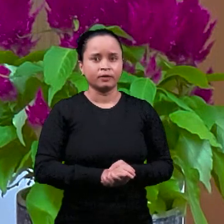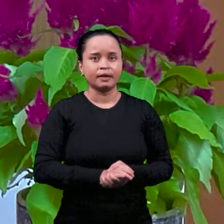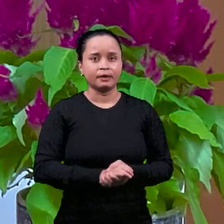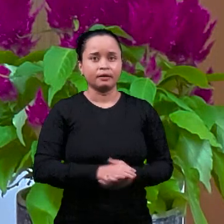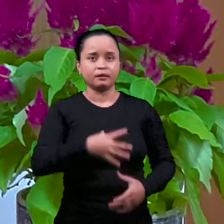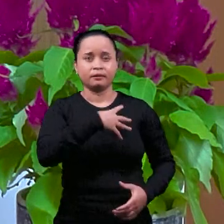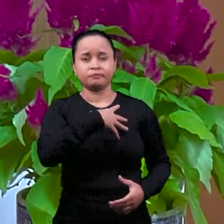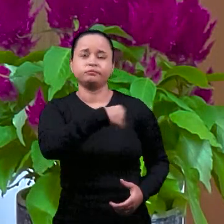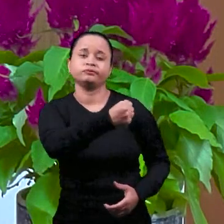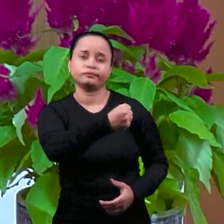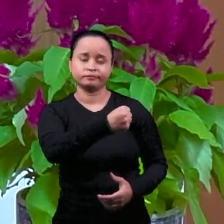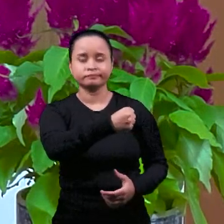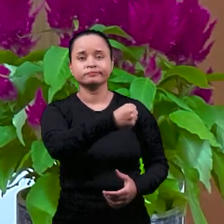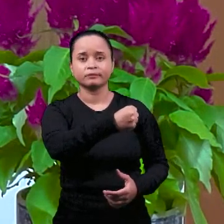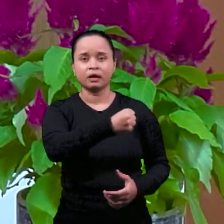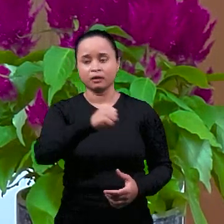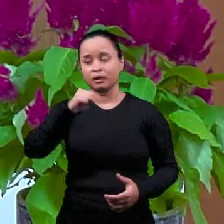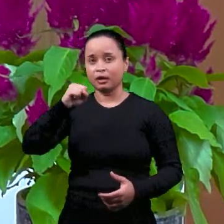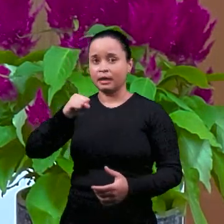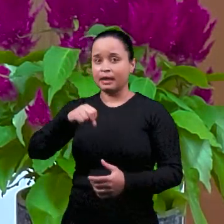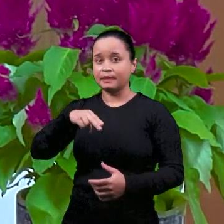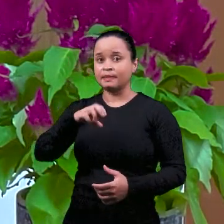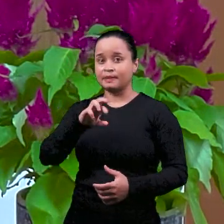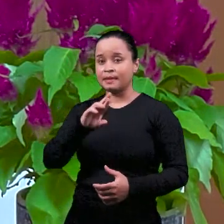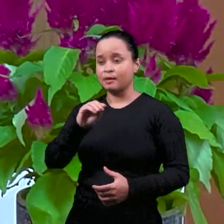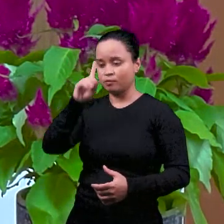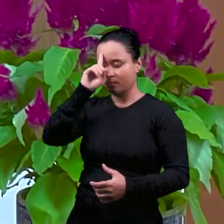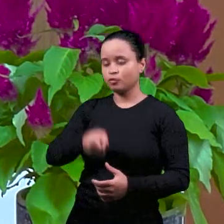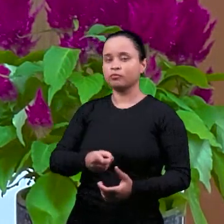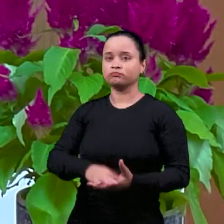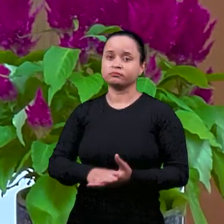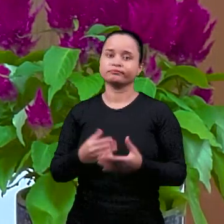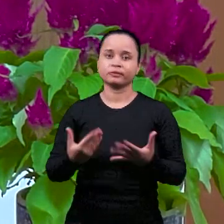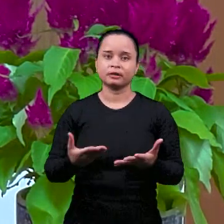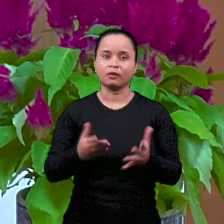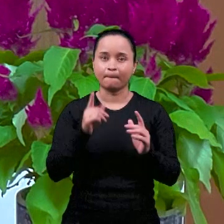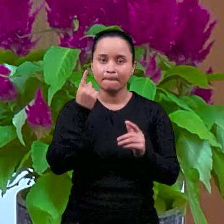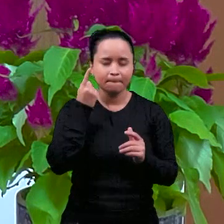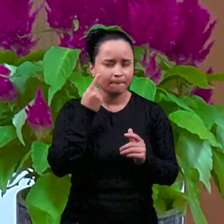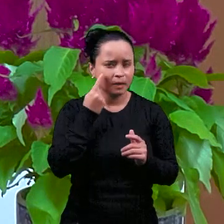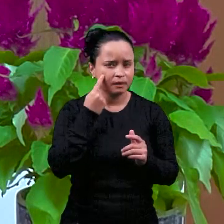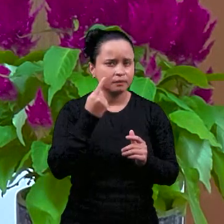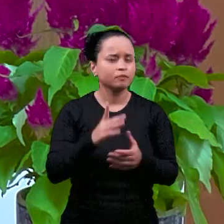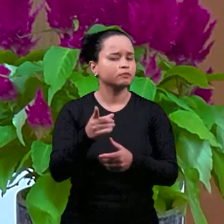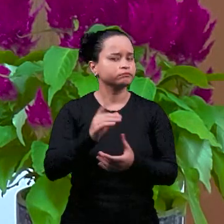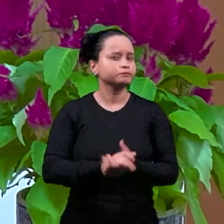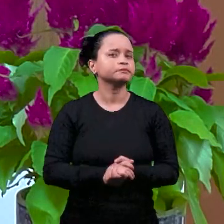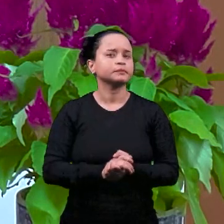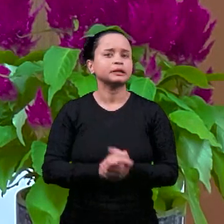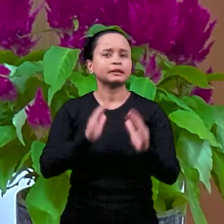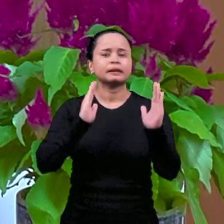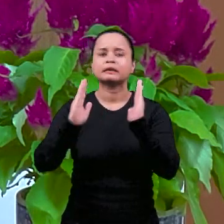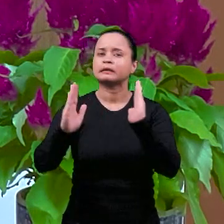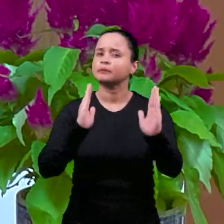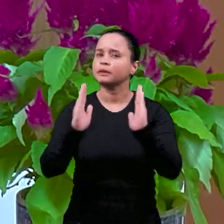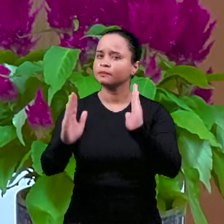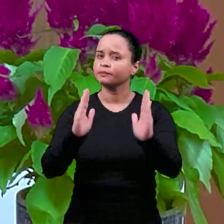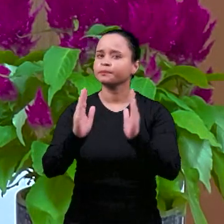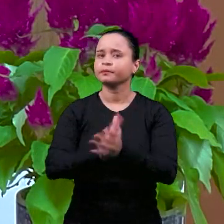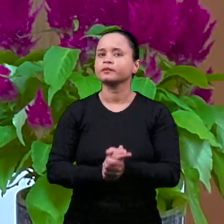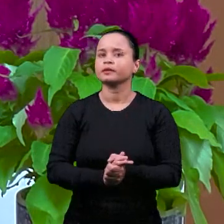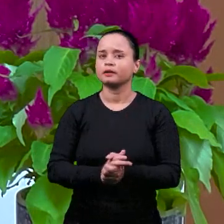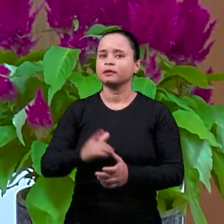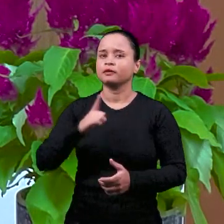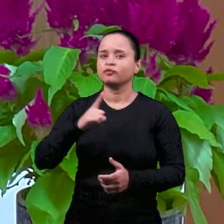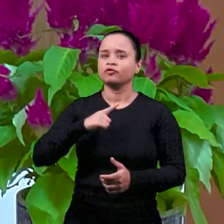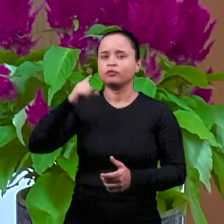он спокочил жизнь самоубийством по повелению Нерона. В то